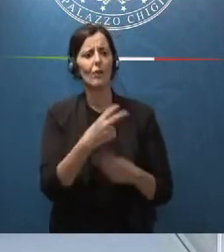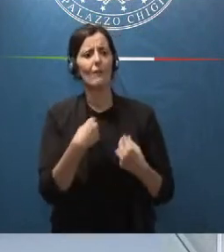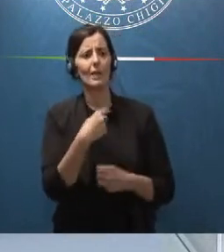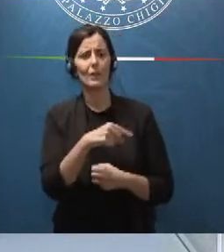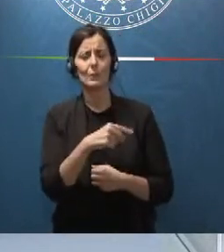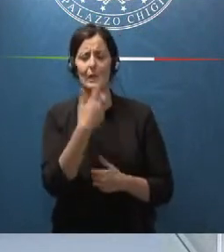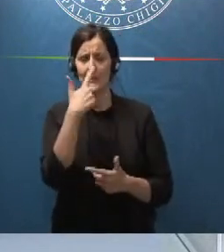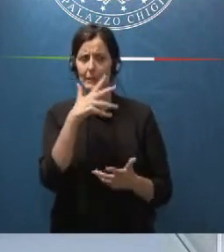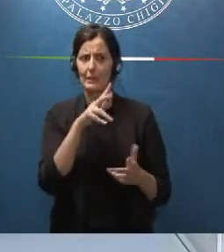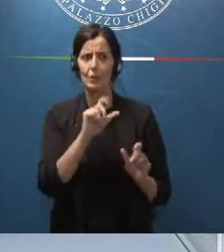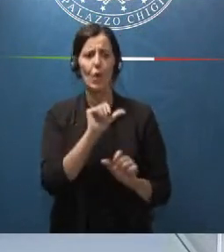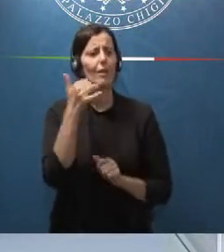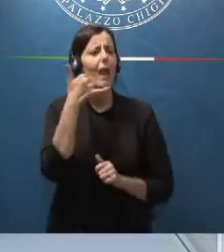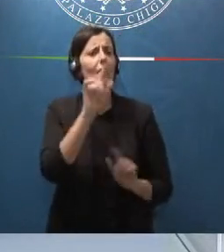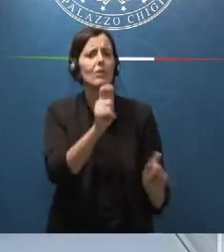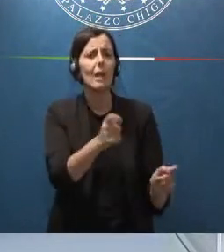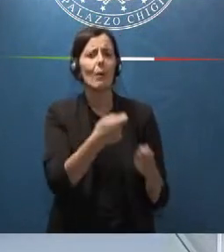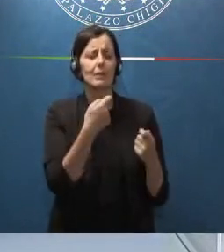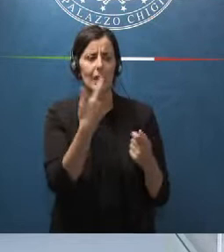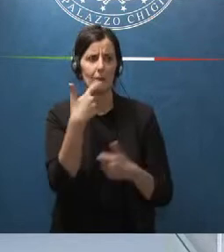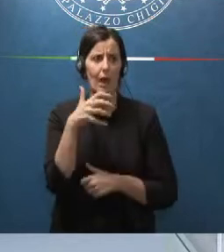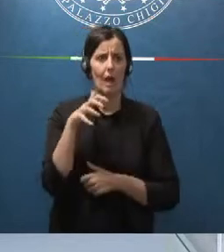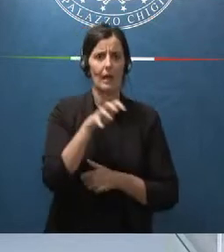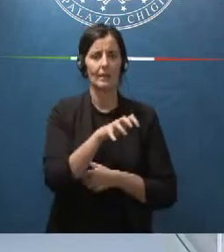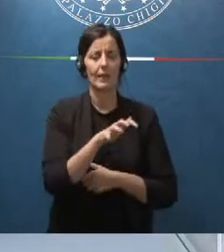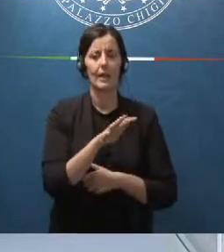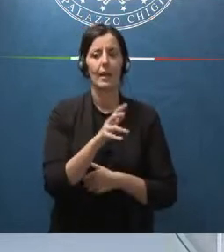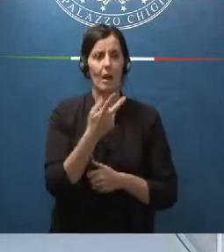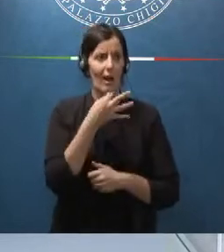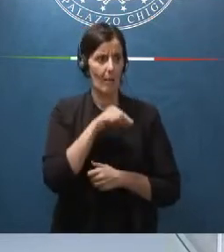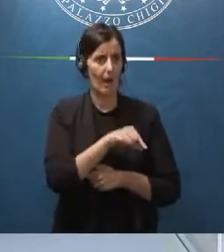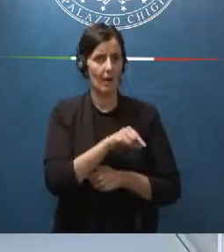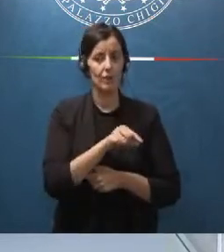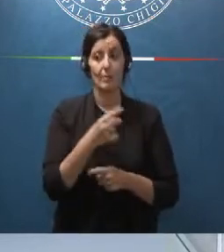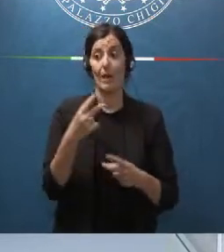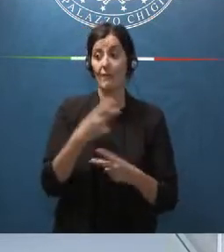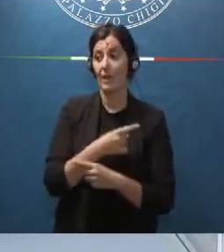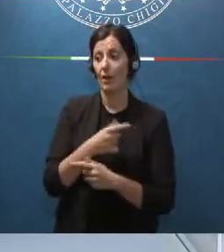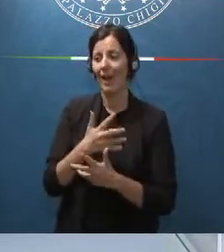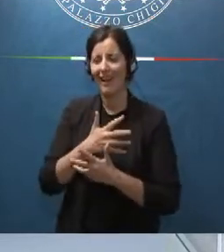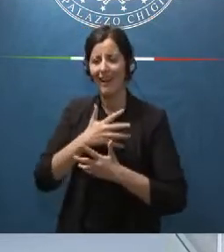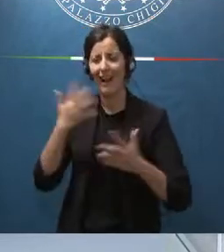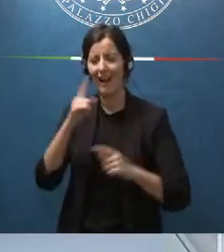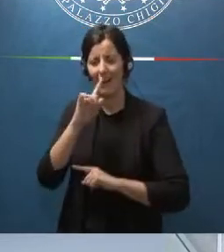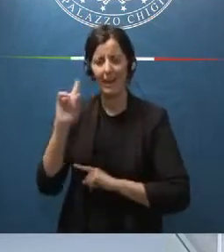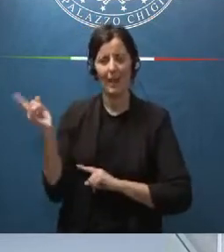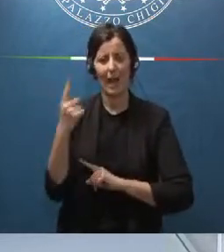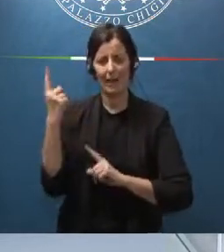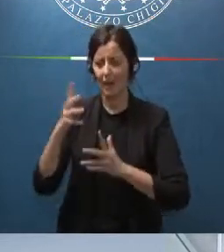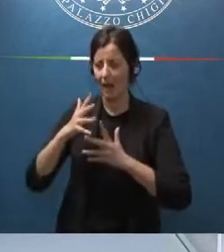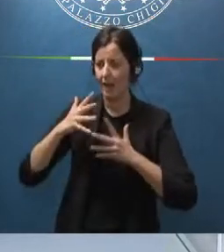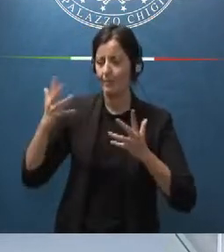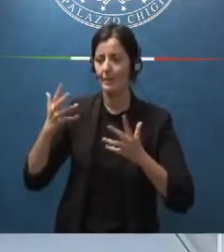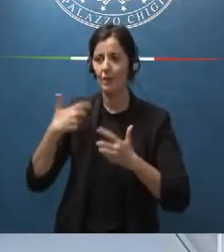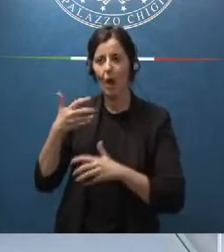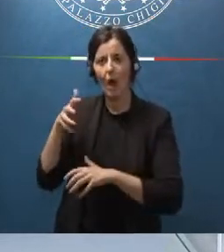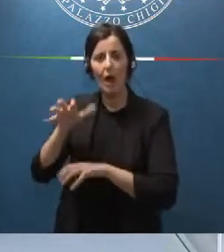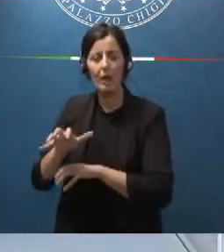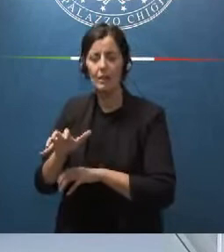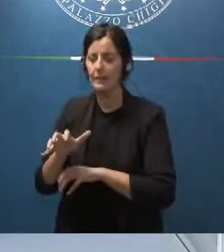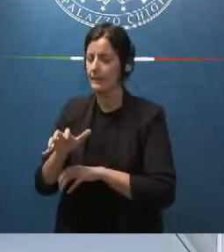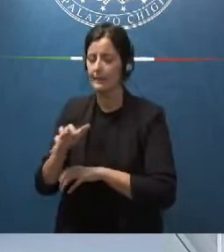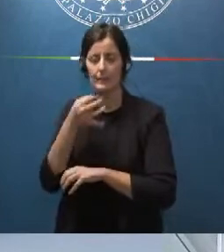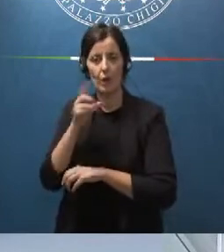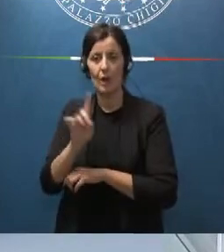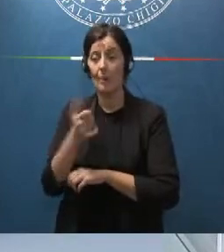sequestrando semplicemente un telefonino ma non siamo in grado di aggredire la grande criminalità perché abbiamo una normativa